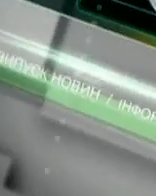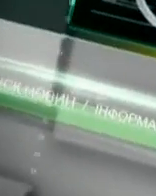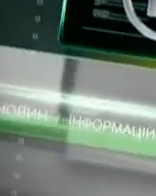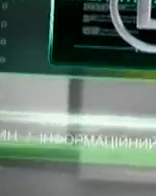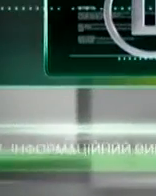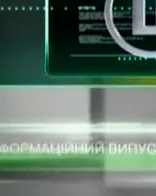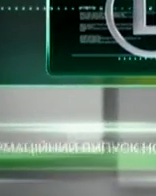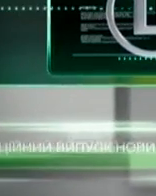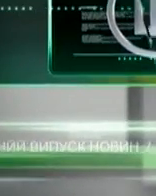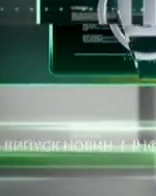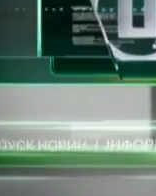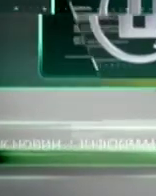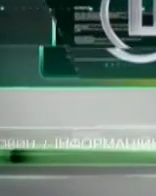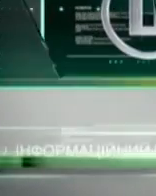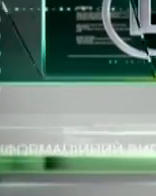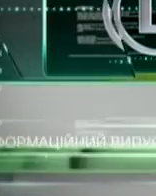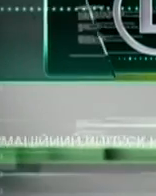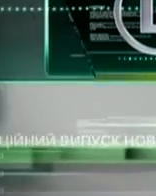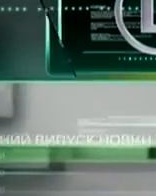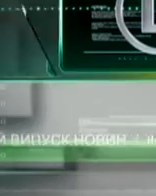Дякую. Дякую. Дякую.